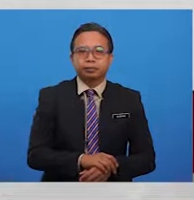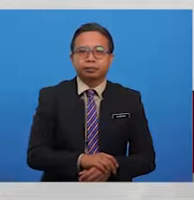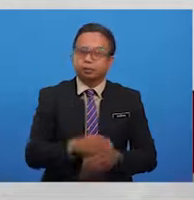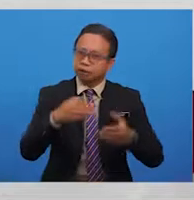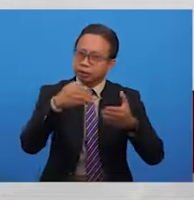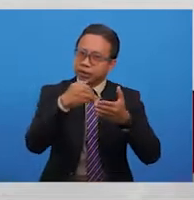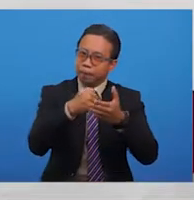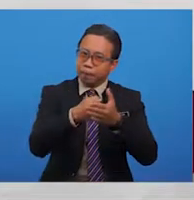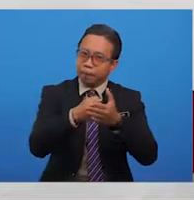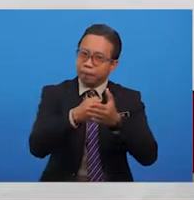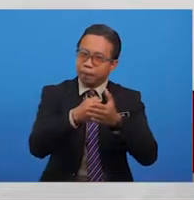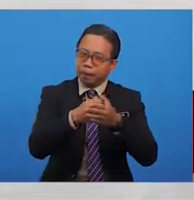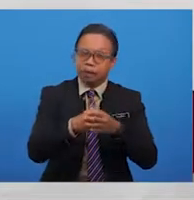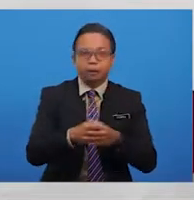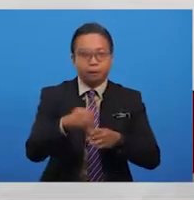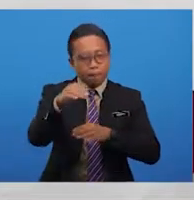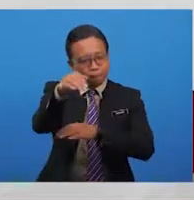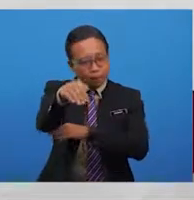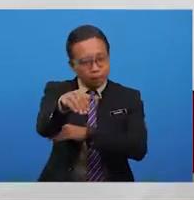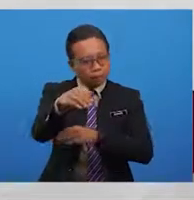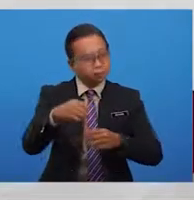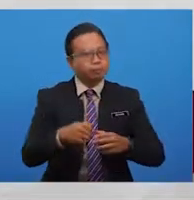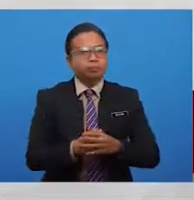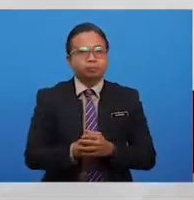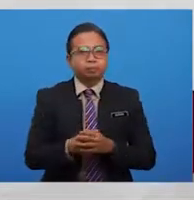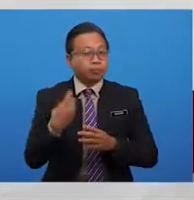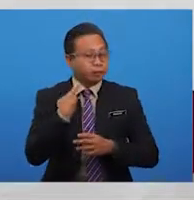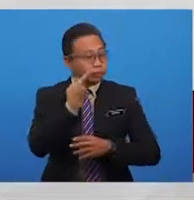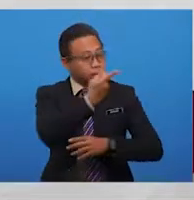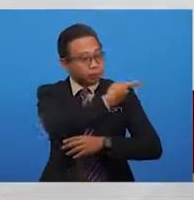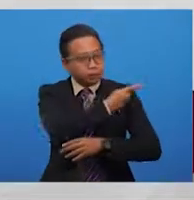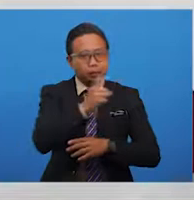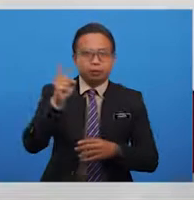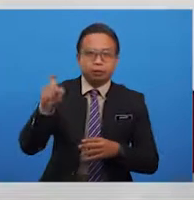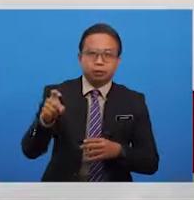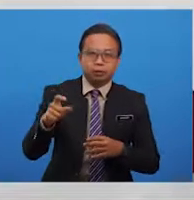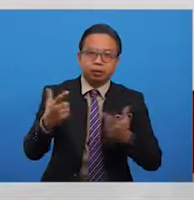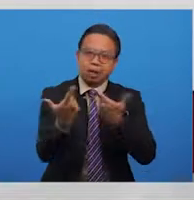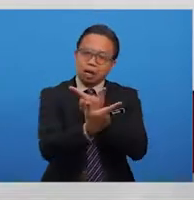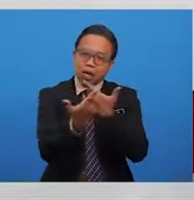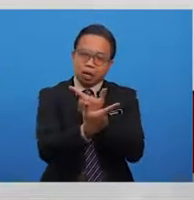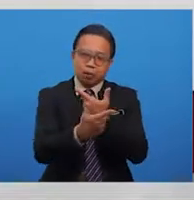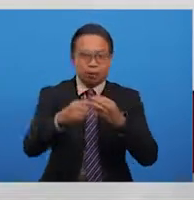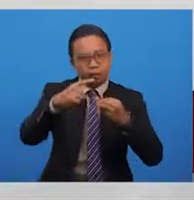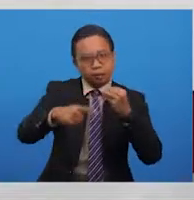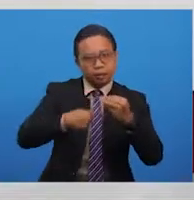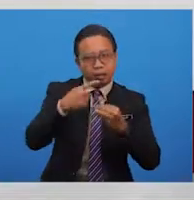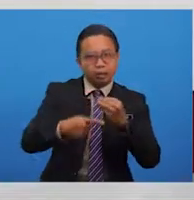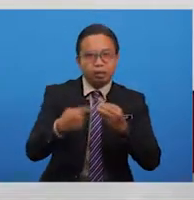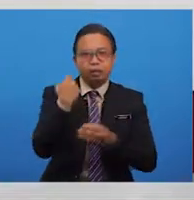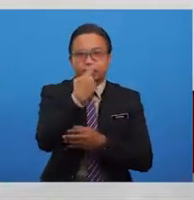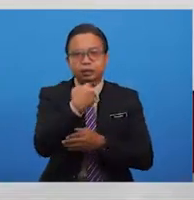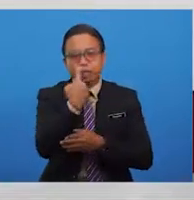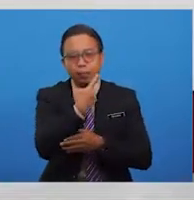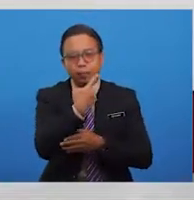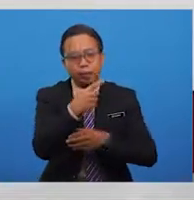Sehingga sejak tiba kita masih bertengkar tentang siapa